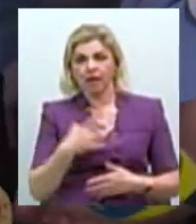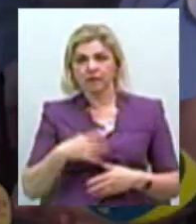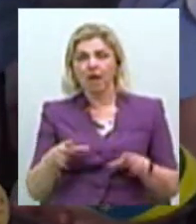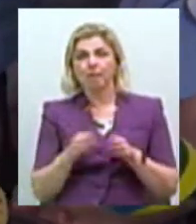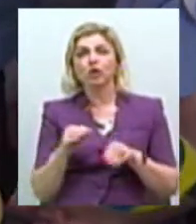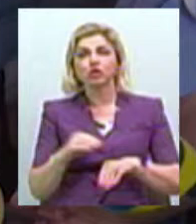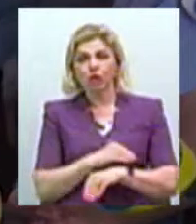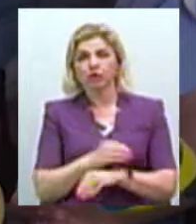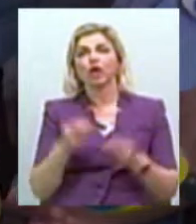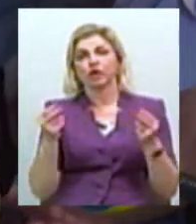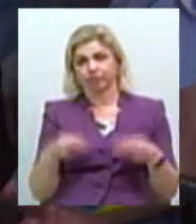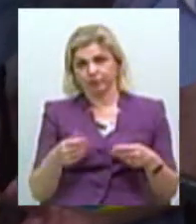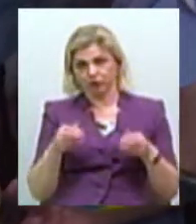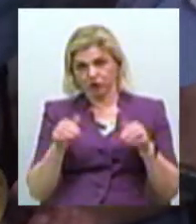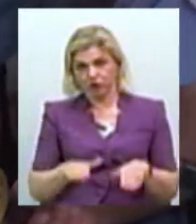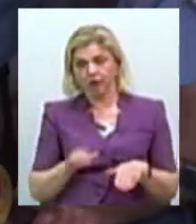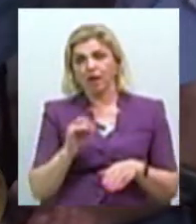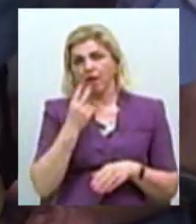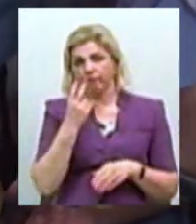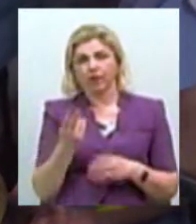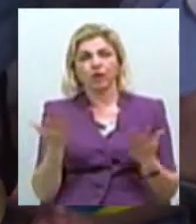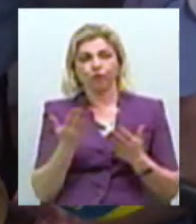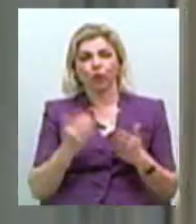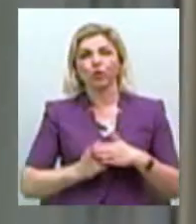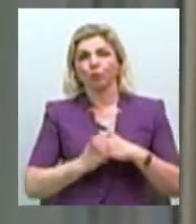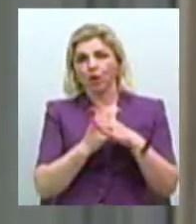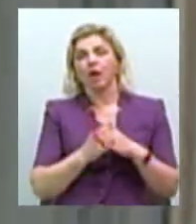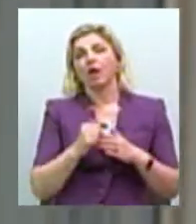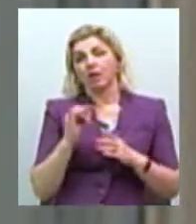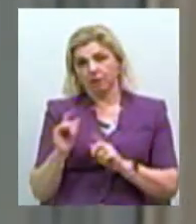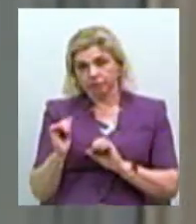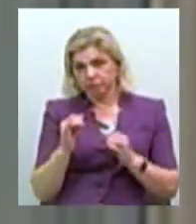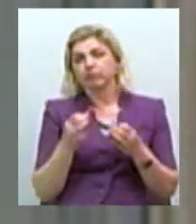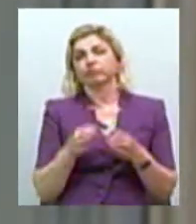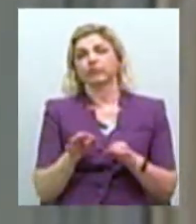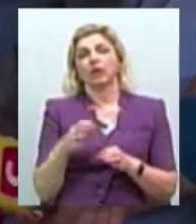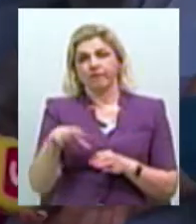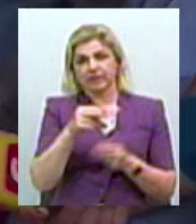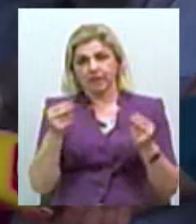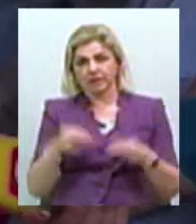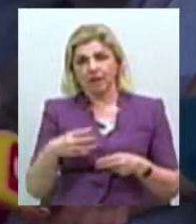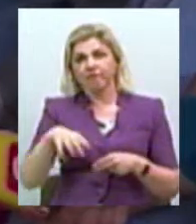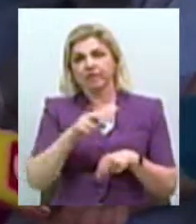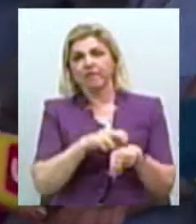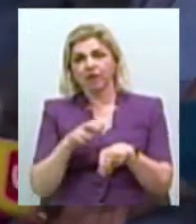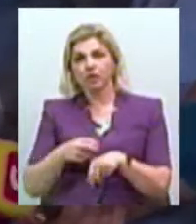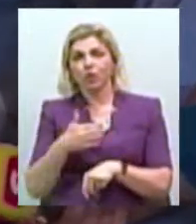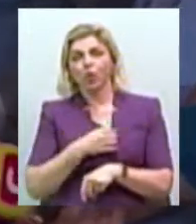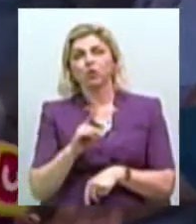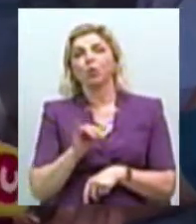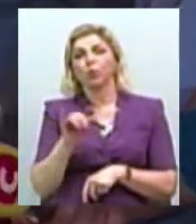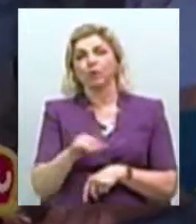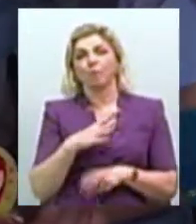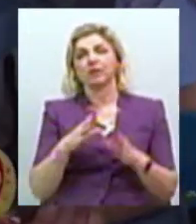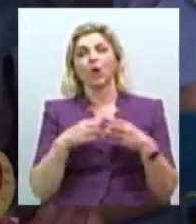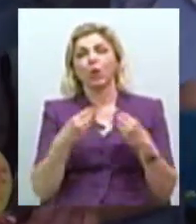вирішили одружитися. Ми побачили великий спротив з боку жовтневого раксу. Ми всі лікарі. Дуже хочемо, щоб у Олександра була родина. Щоб була